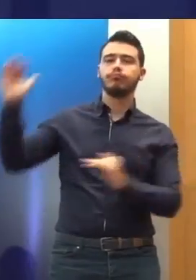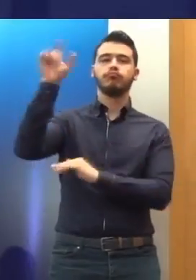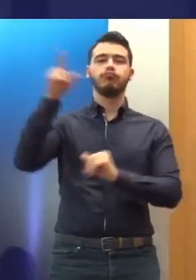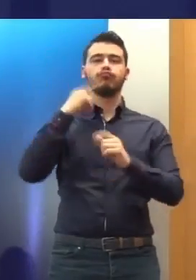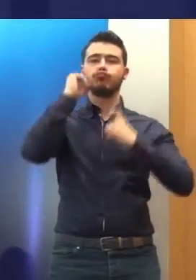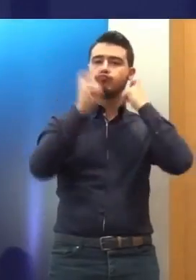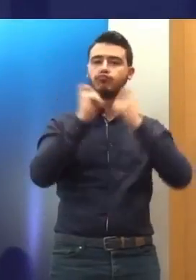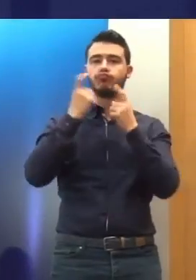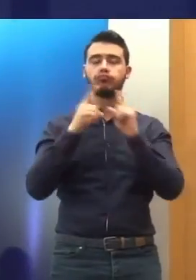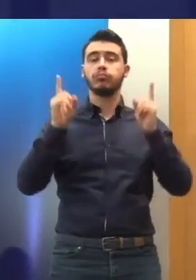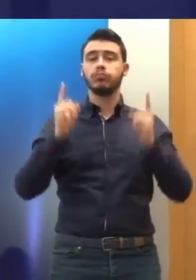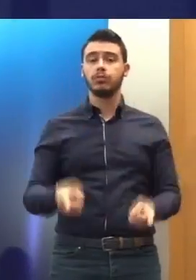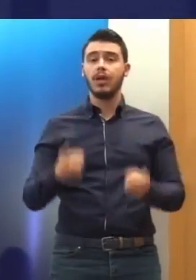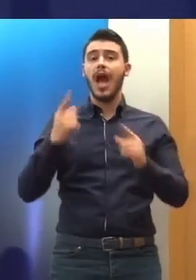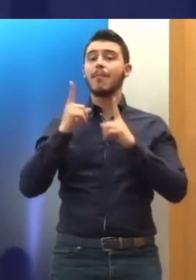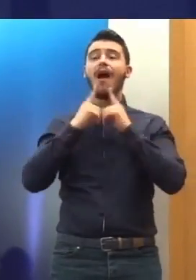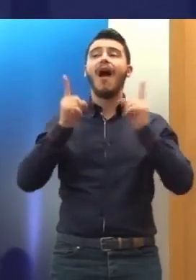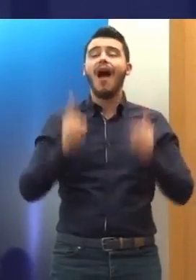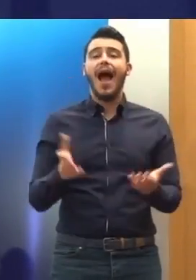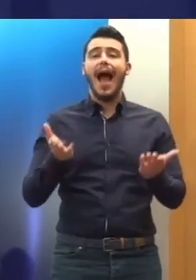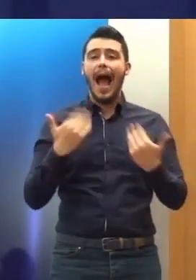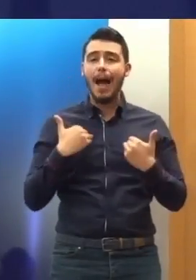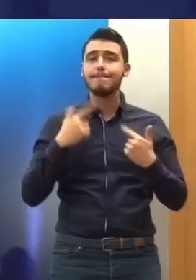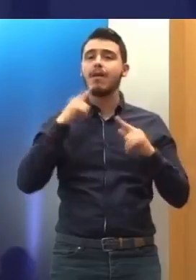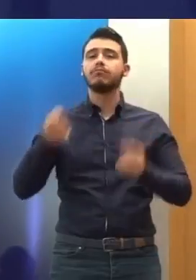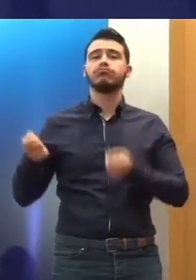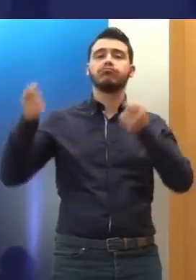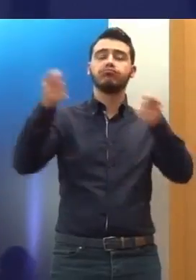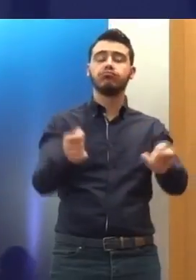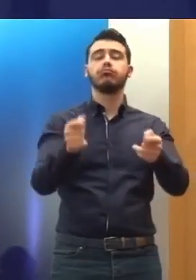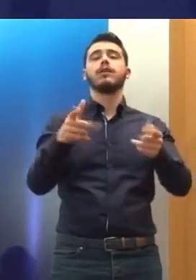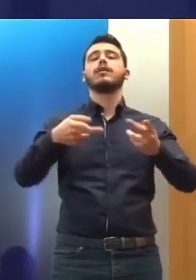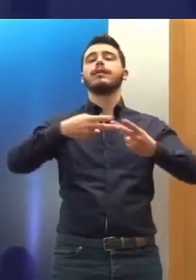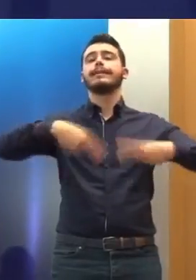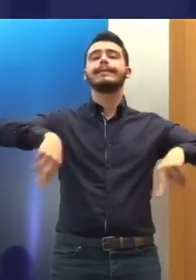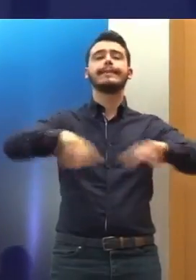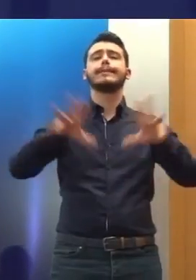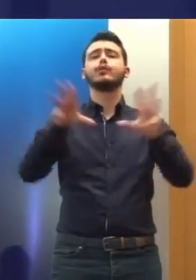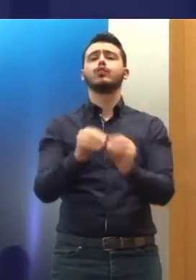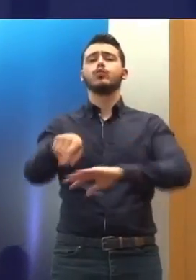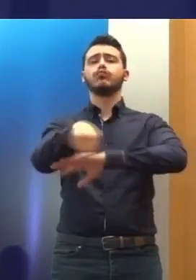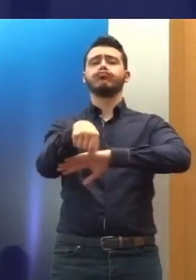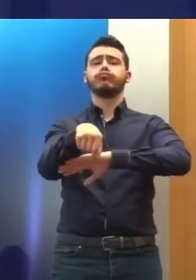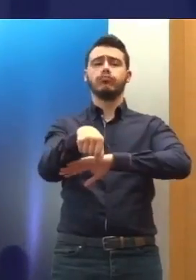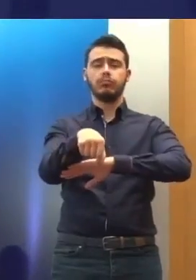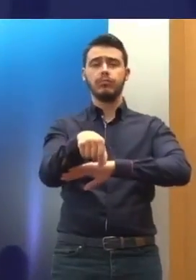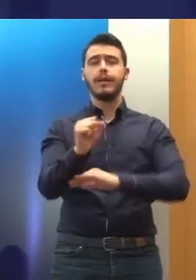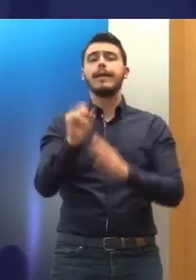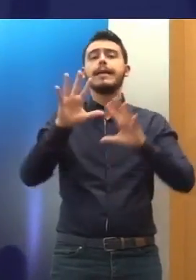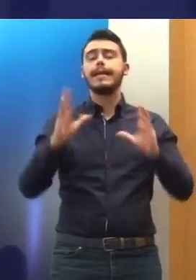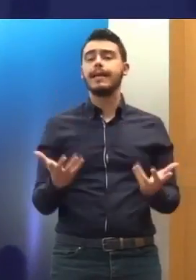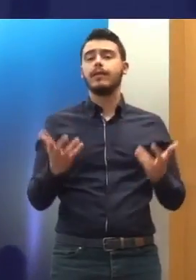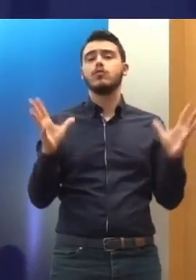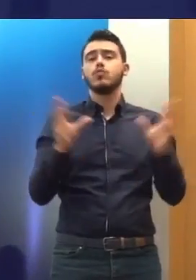Επικρατείας είναι σίγουρο θα αποτελέσει αντικείμενο αποφάσεων του Δικαστήρου της Ευρωπαϊκής Ένωσης ή του Ευρωπαϊκού Δικαστήρου των Δικαιωμάτων του